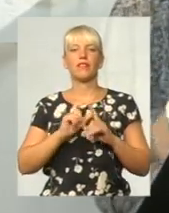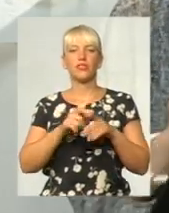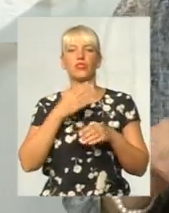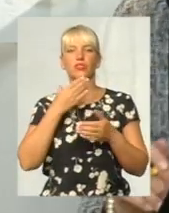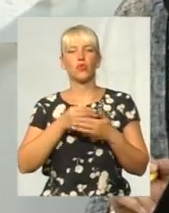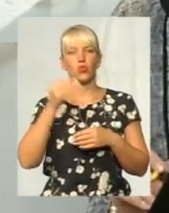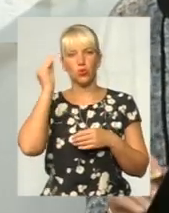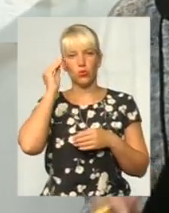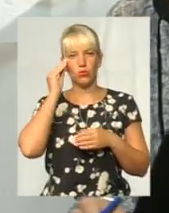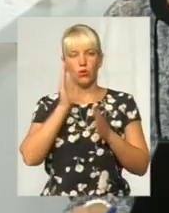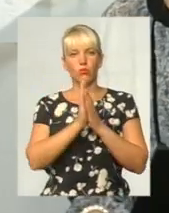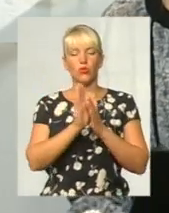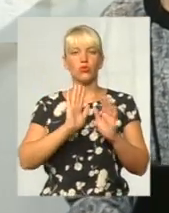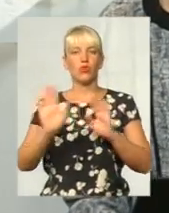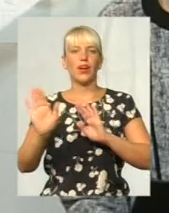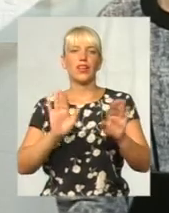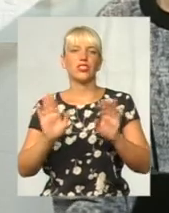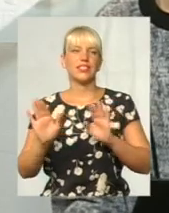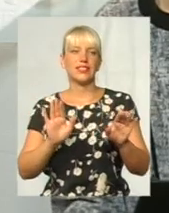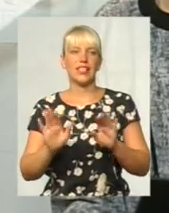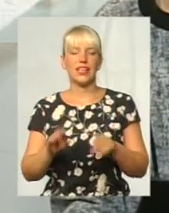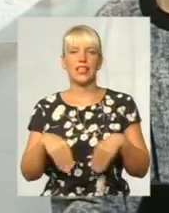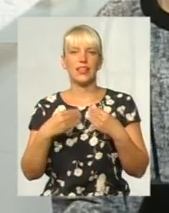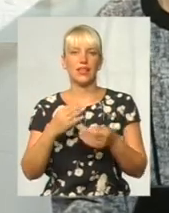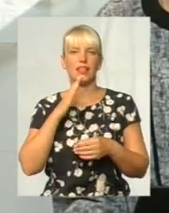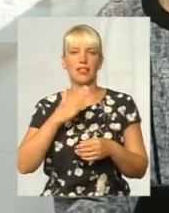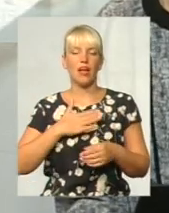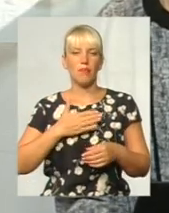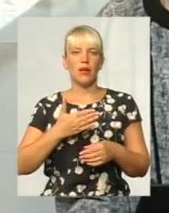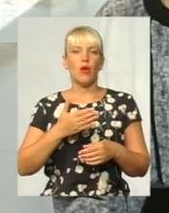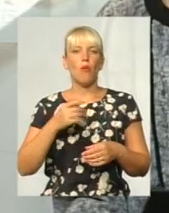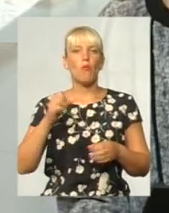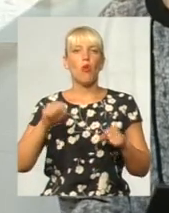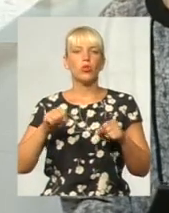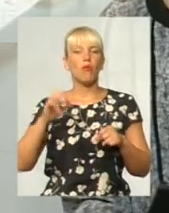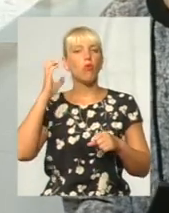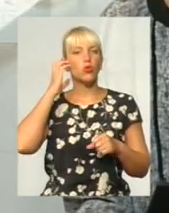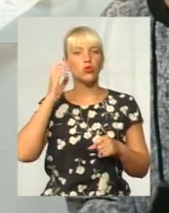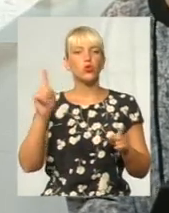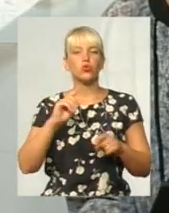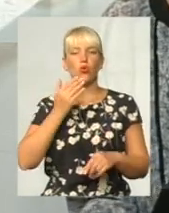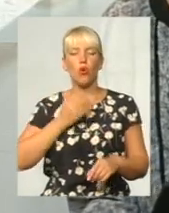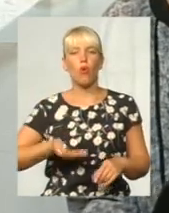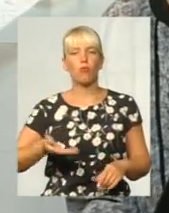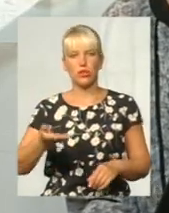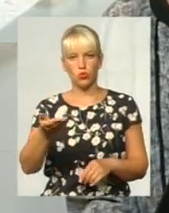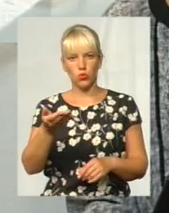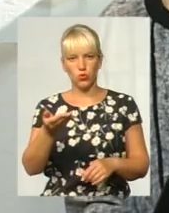думку, прошу режисера дати нам можливість послухати, що коментують